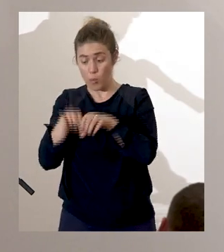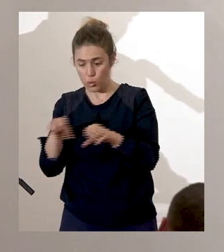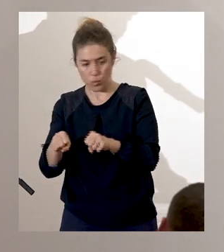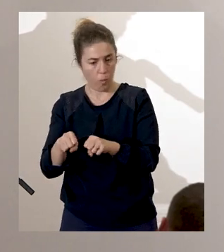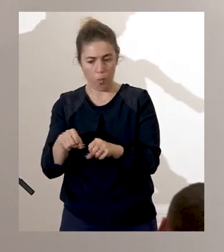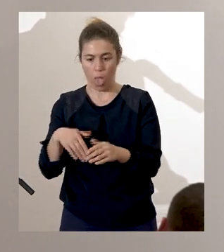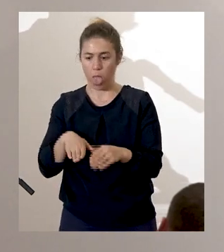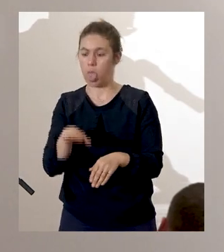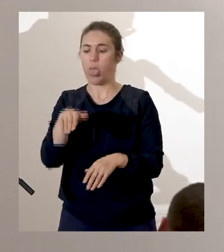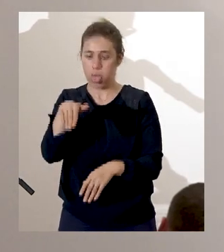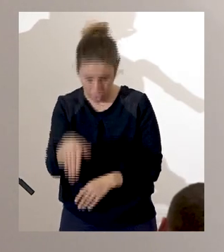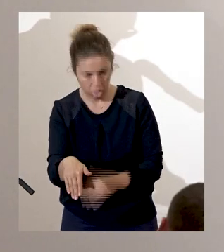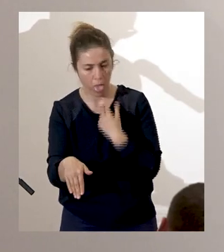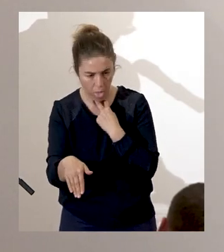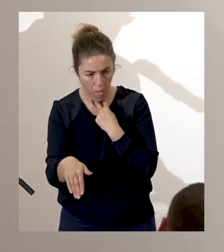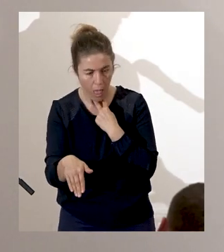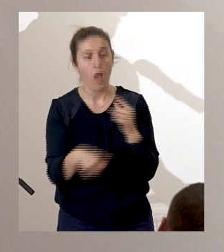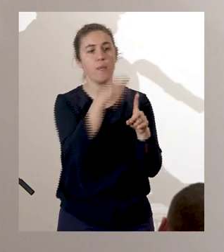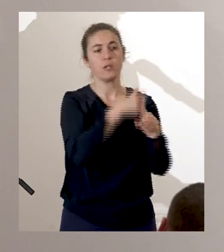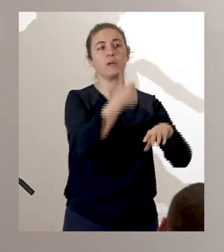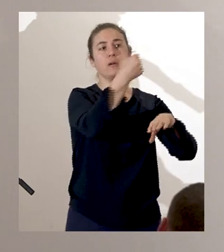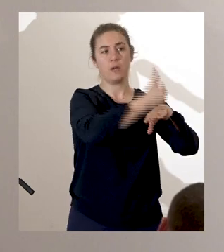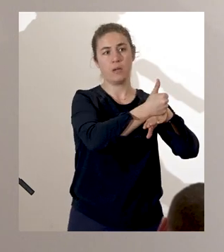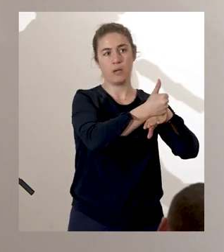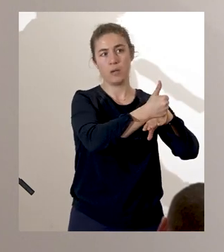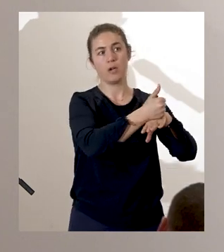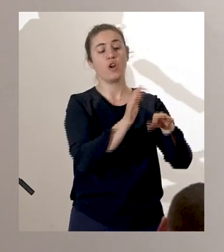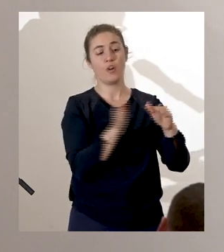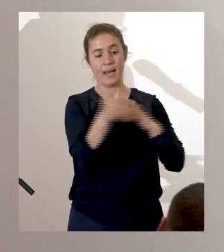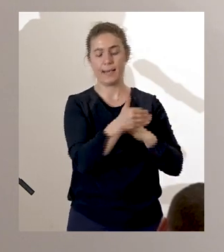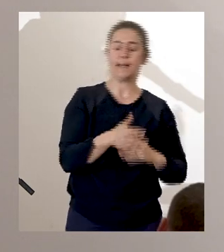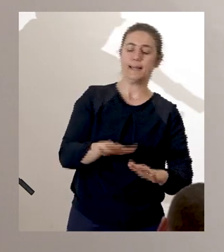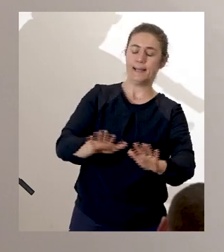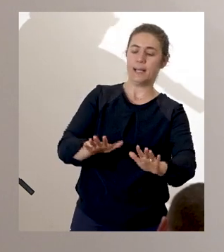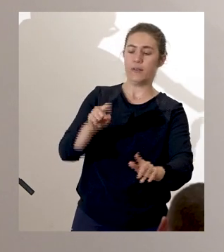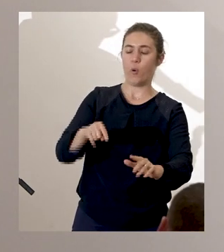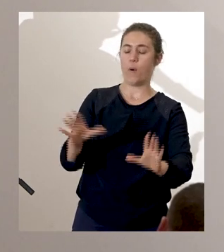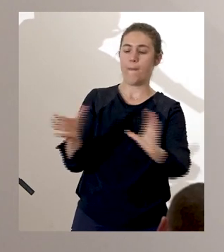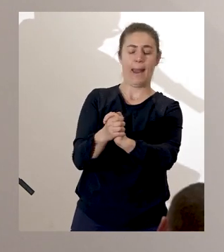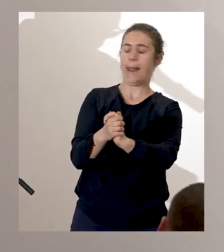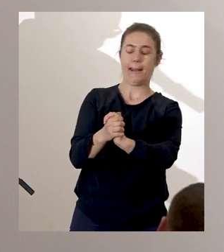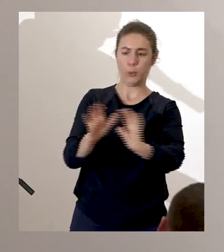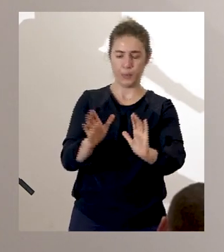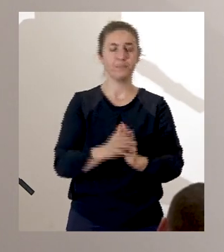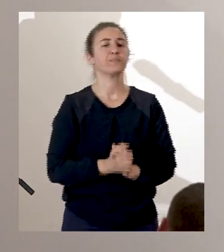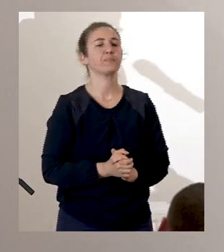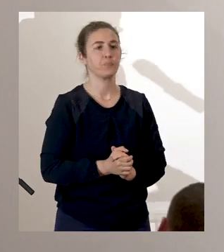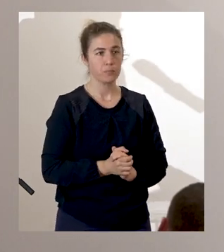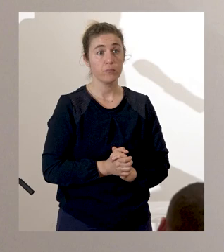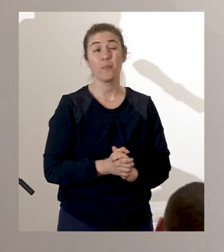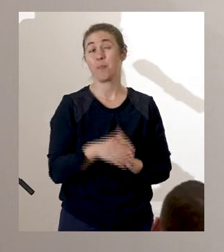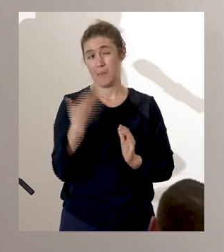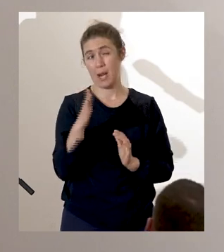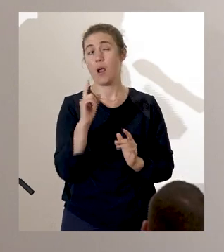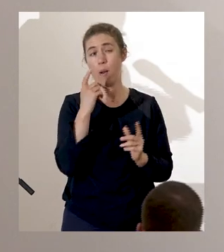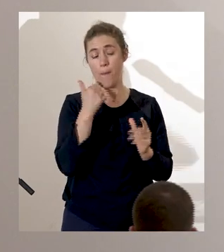de l'île, le gouverneur de la Jamaïque accepta l'idée d'une paix. Or, il savait pertinemment que cette paix se